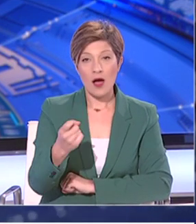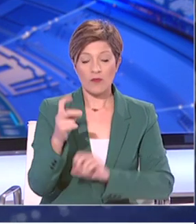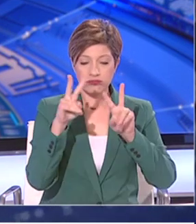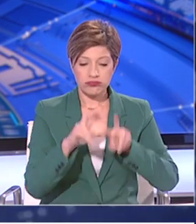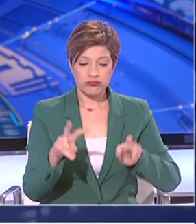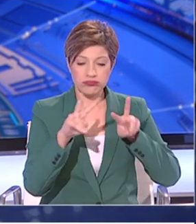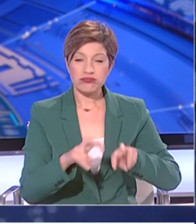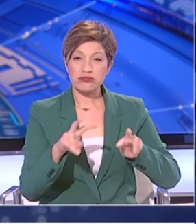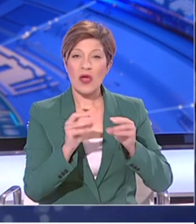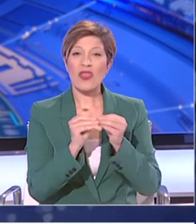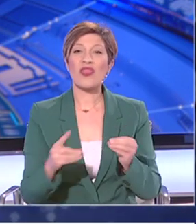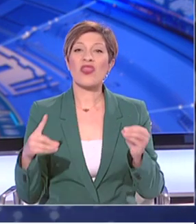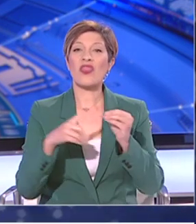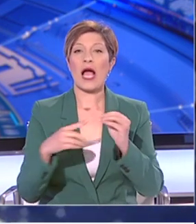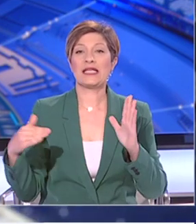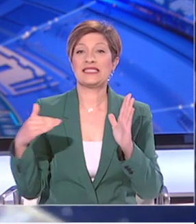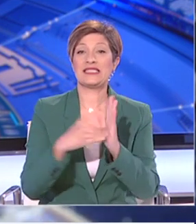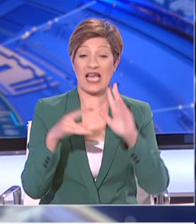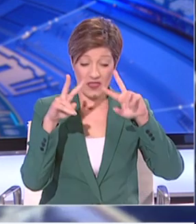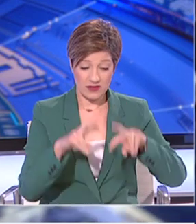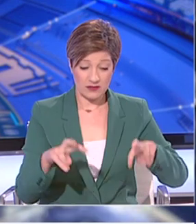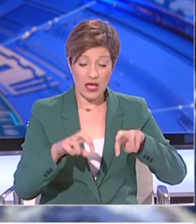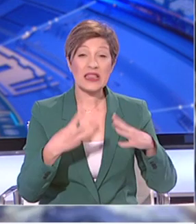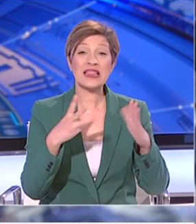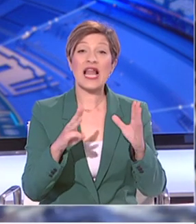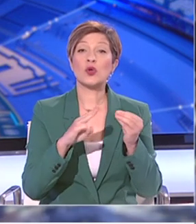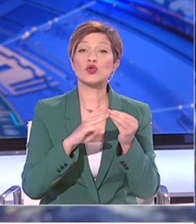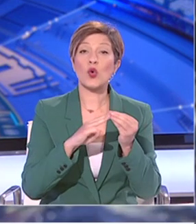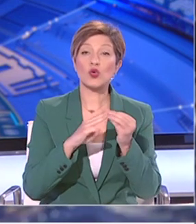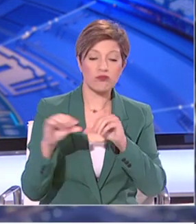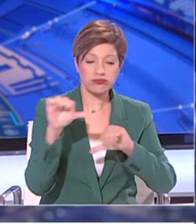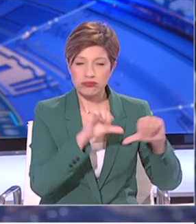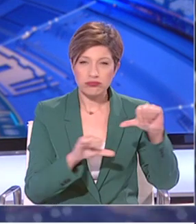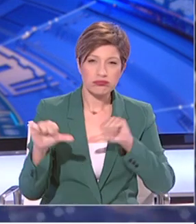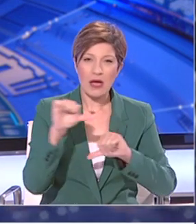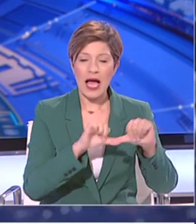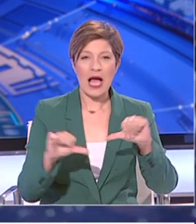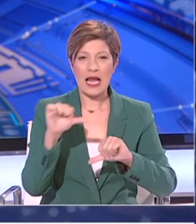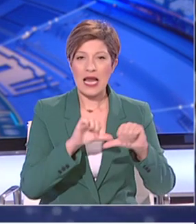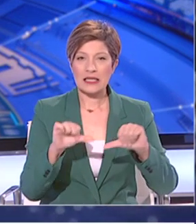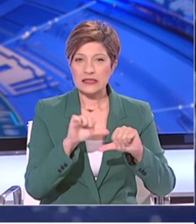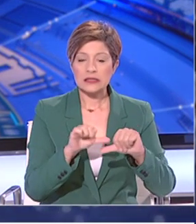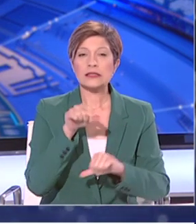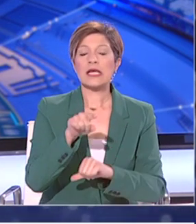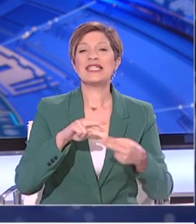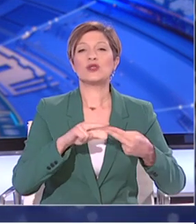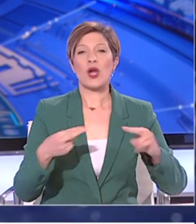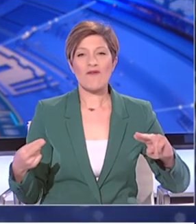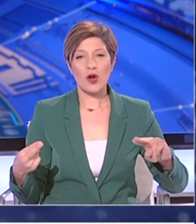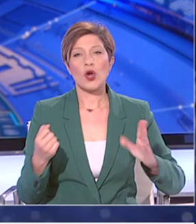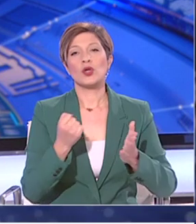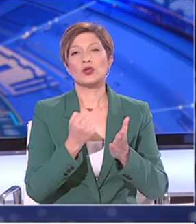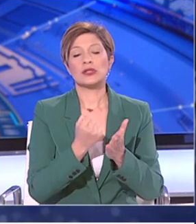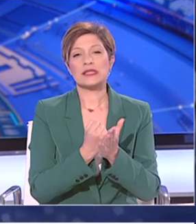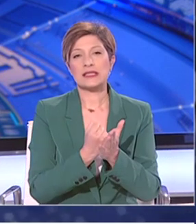διεκπαιρέωση συνολικά 16.308 εργαστηριακών αναλύσεων από το Ιστιντό Νευρολογίας και